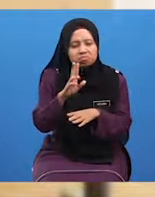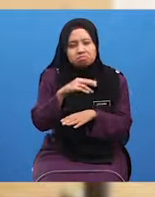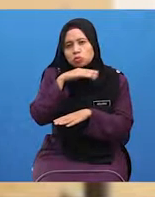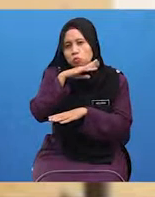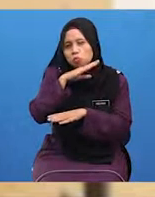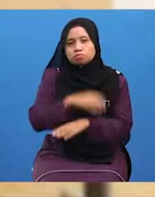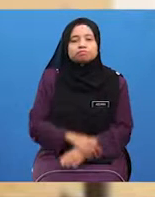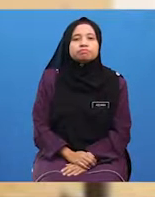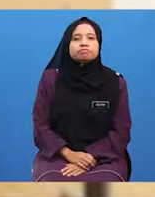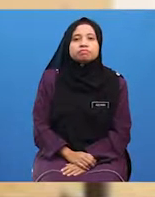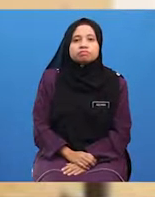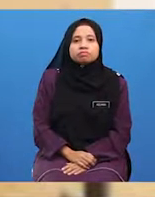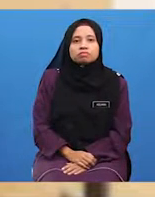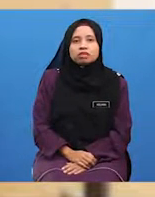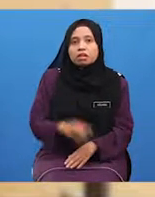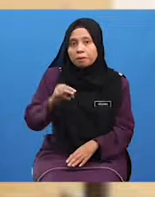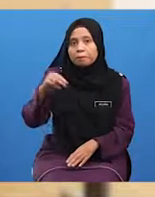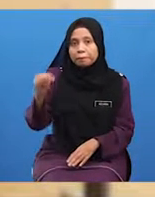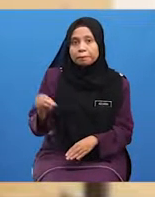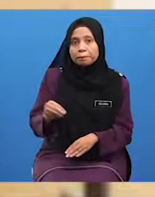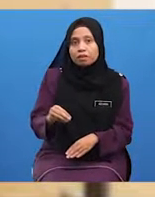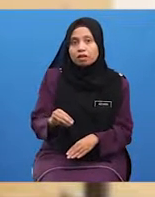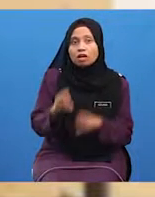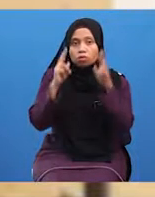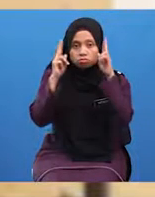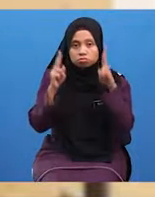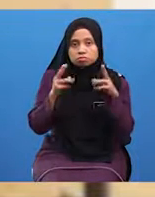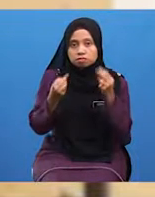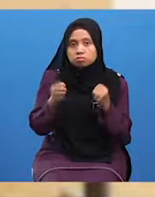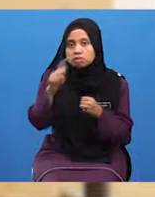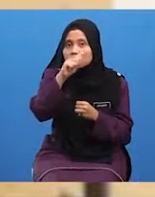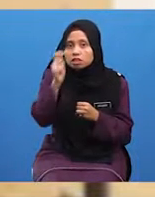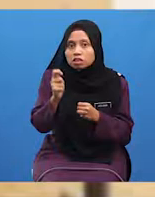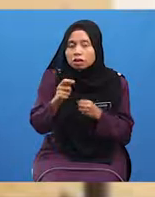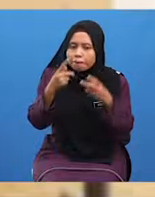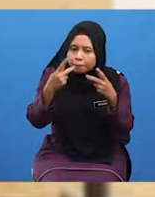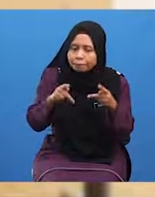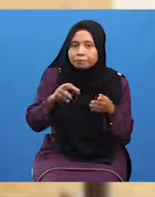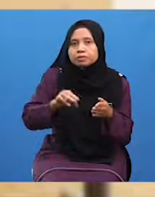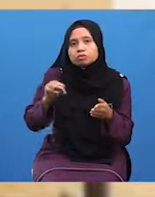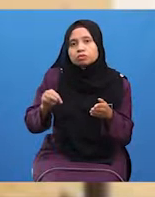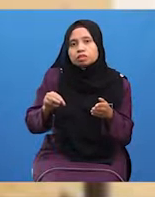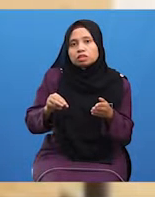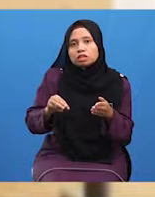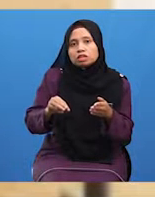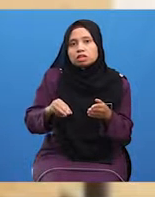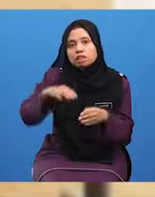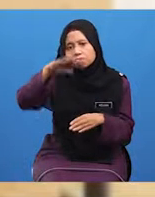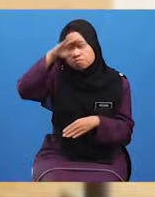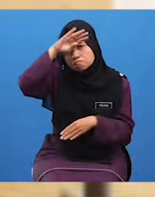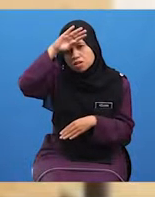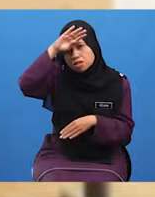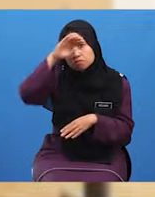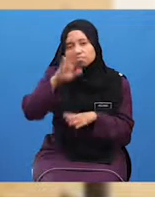tau Murid-murid, Ustazah nak tanya Pernah tak murid-murid jika demam